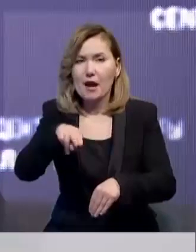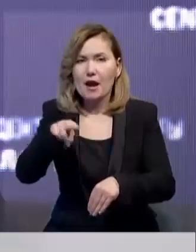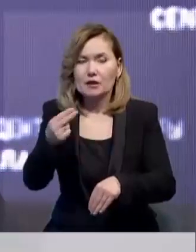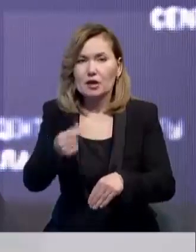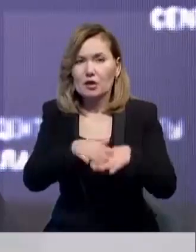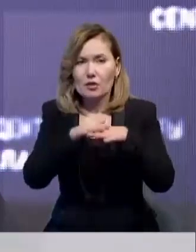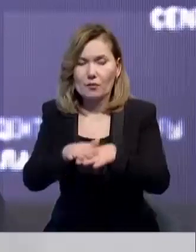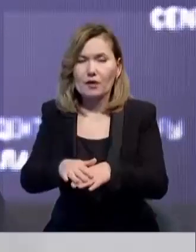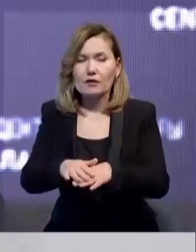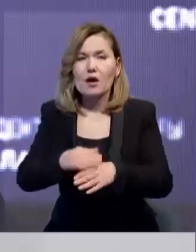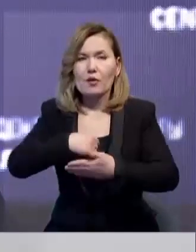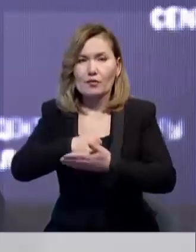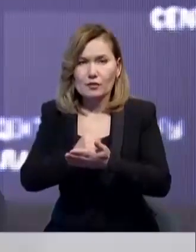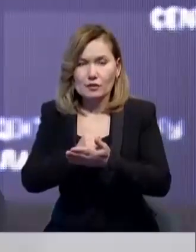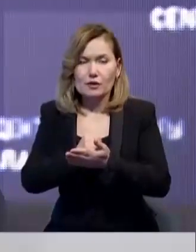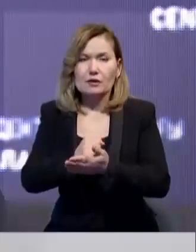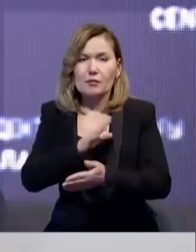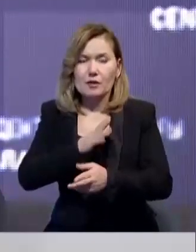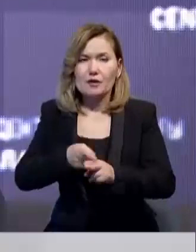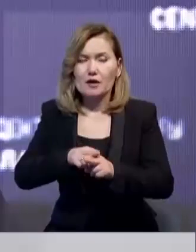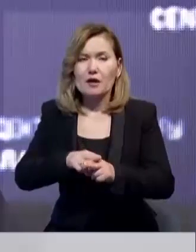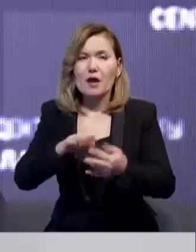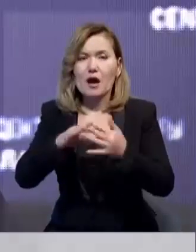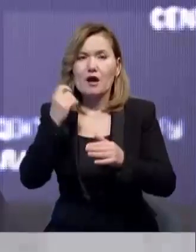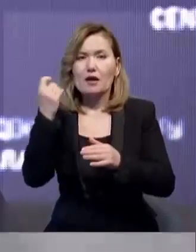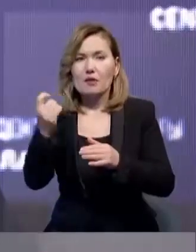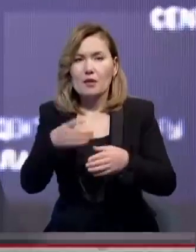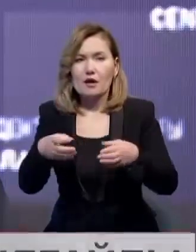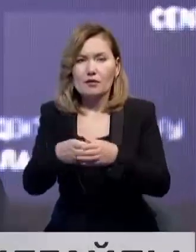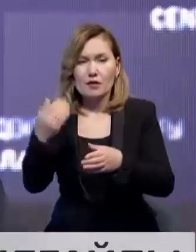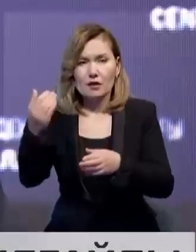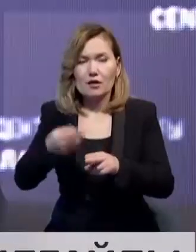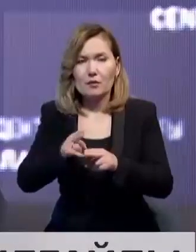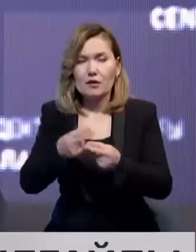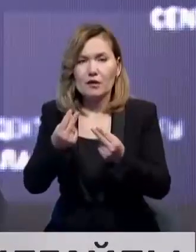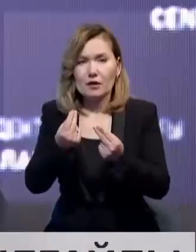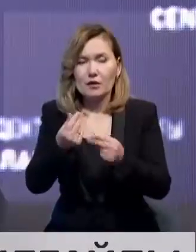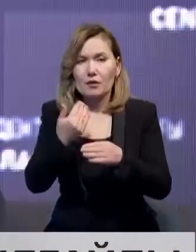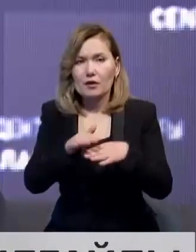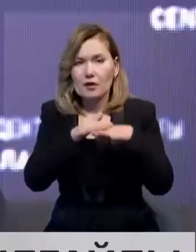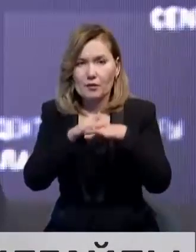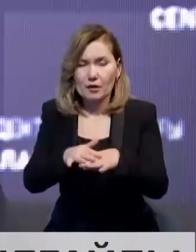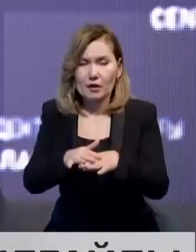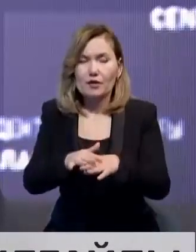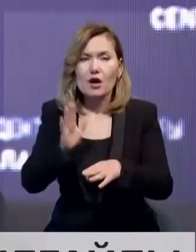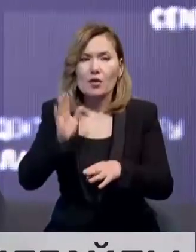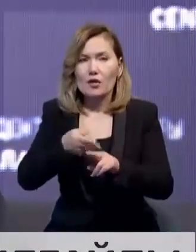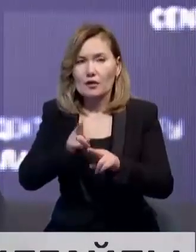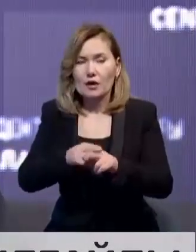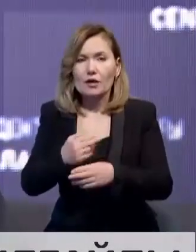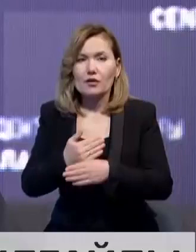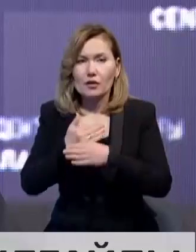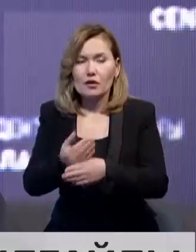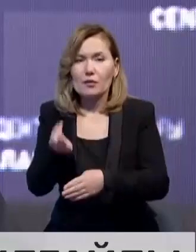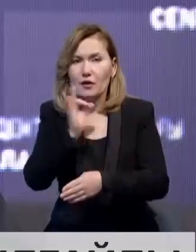өмінде қаржыландыру пысықталды. Ағарлық нелесе корпорациясы бұл қаржыттың бөлінің күтпеяқ, қолда бар